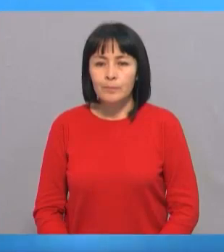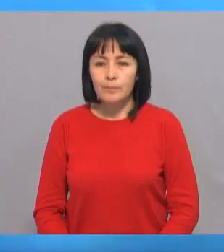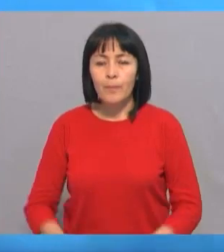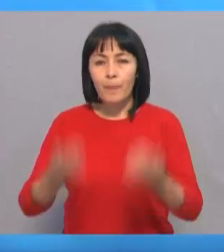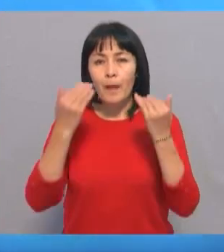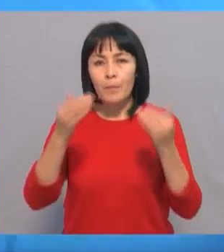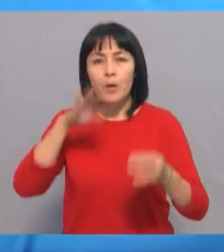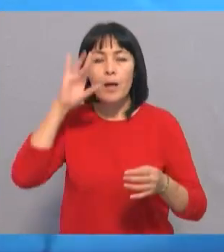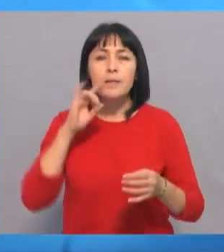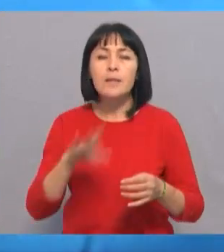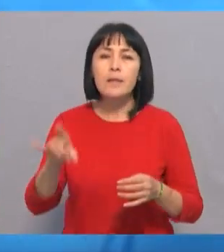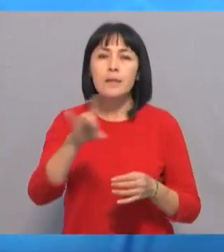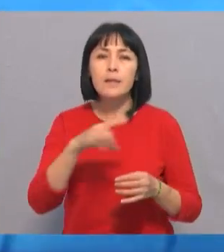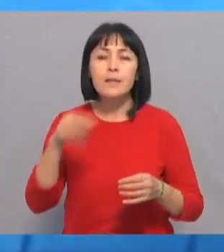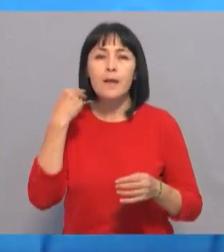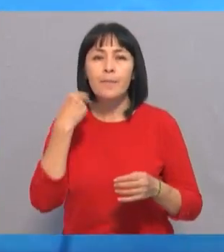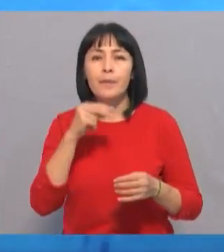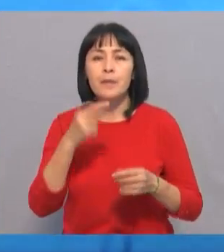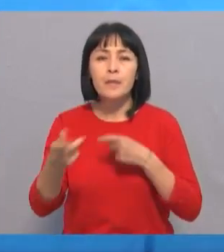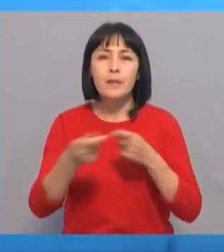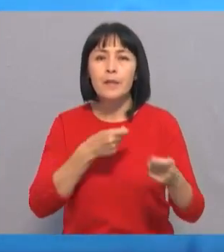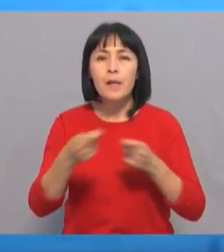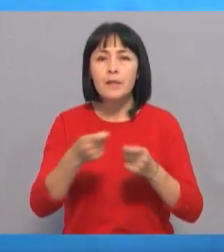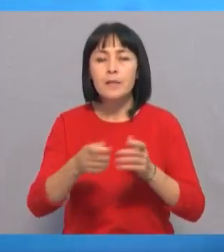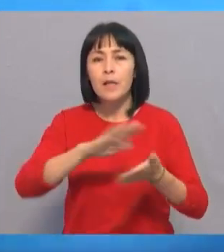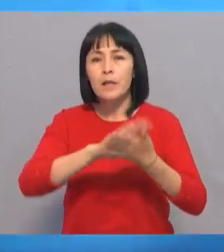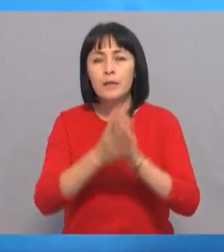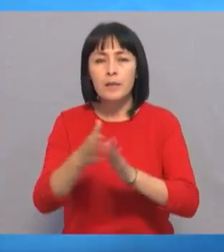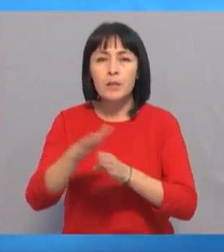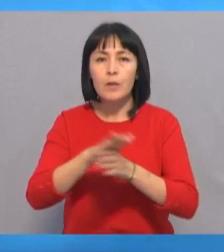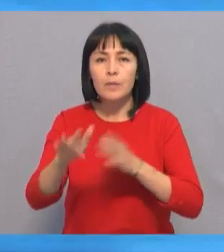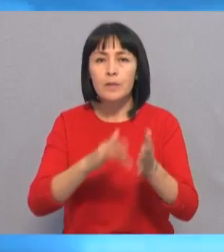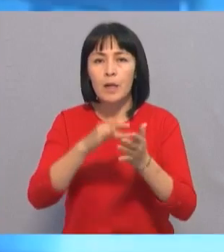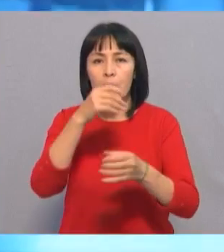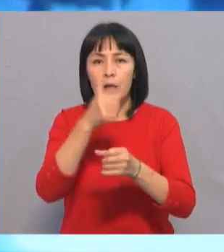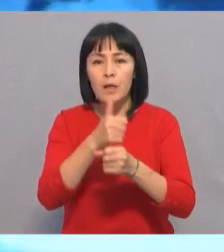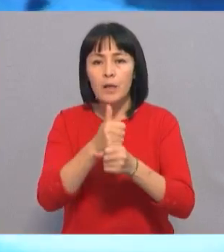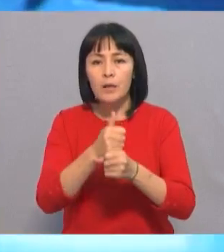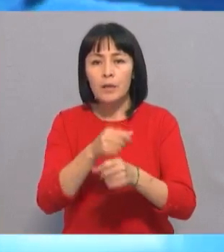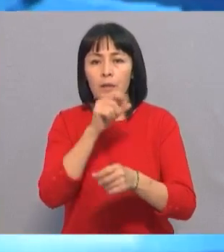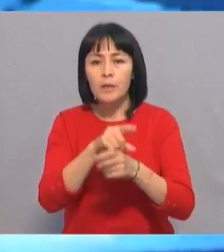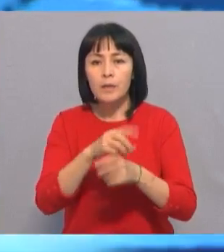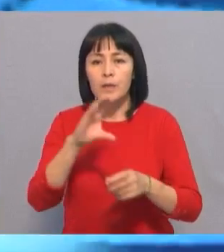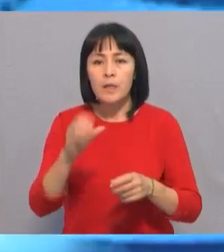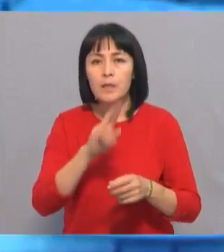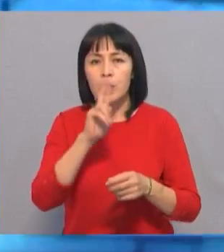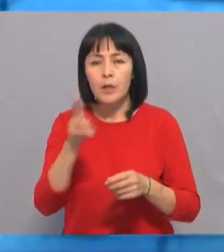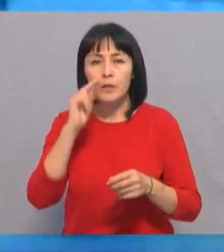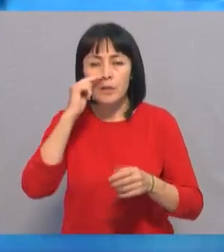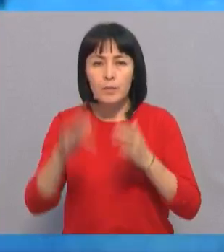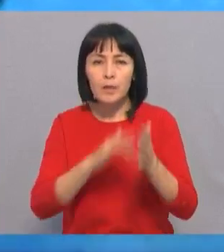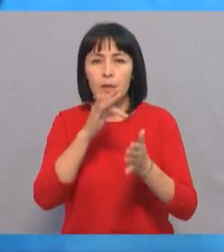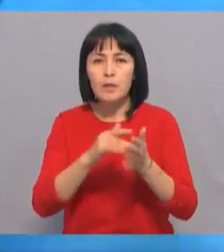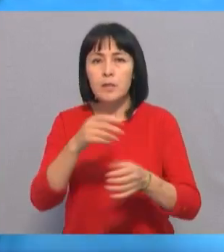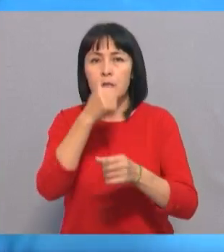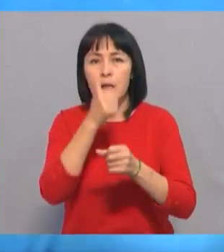Бүгін Қазақстан Республикасы президент әкімшілігінің келісімі бойынша қала әкімінің өкіммен Сәрсен Құранбек, Шымкент